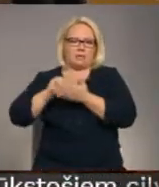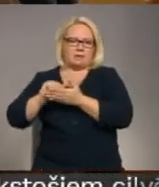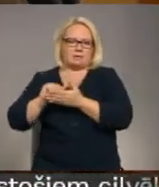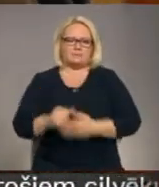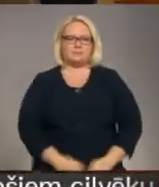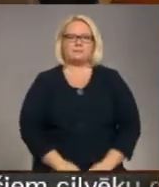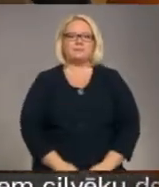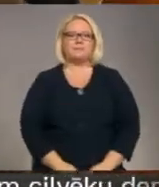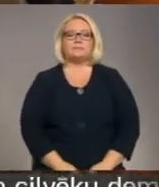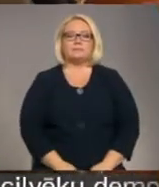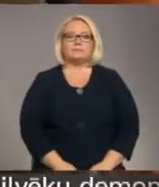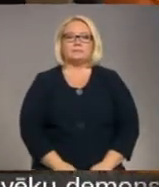Matīs, Laivas, Krundas televīzija.